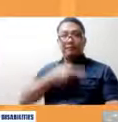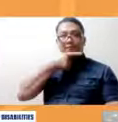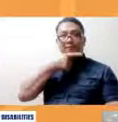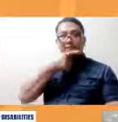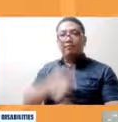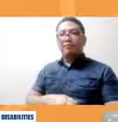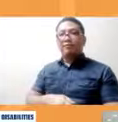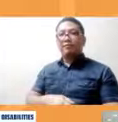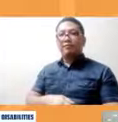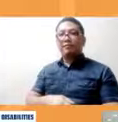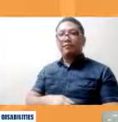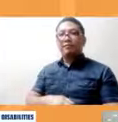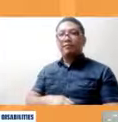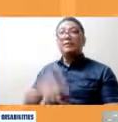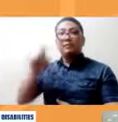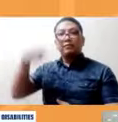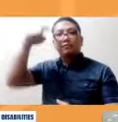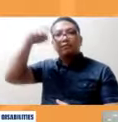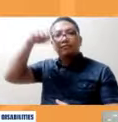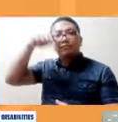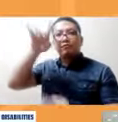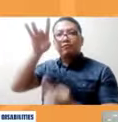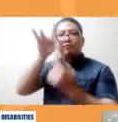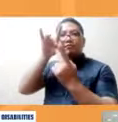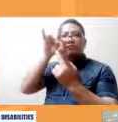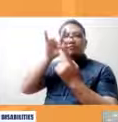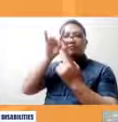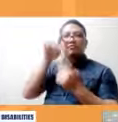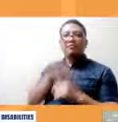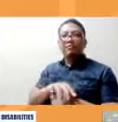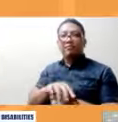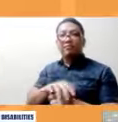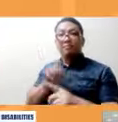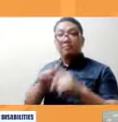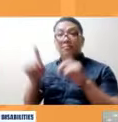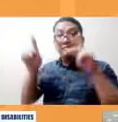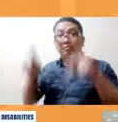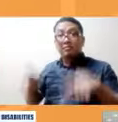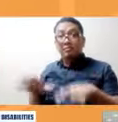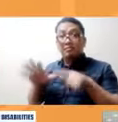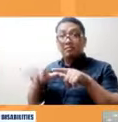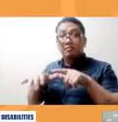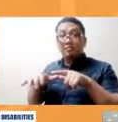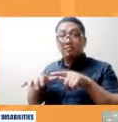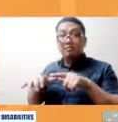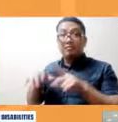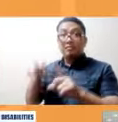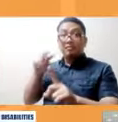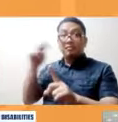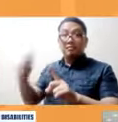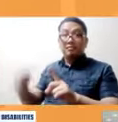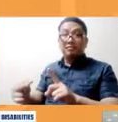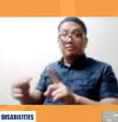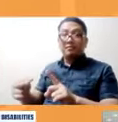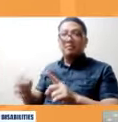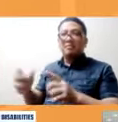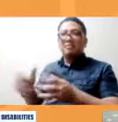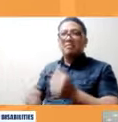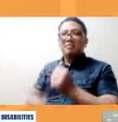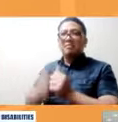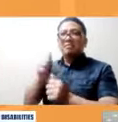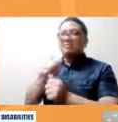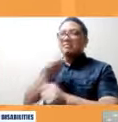be wiser ngayong election etc. But for the person with disability side marami pong hindi maka-access ng